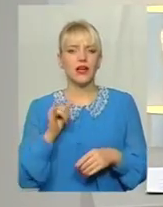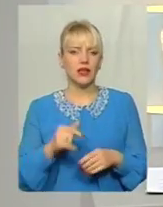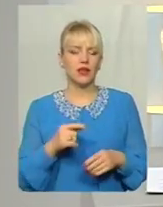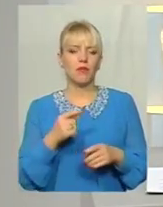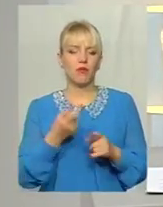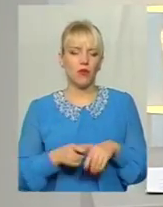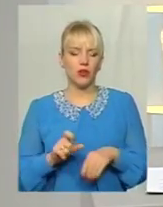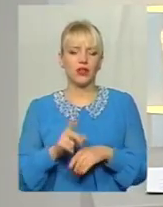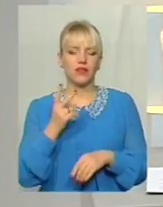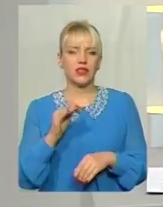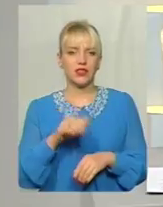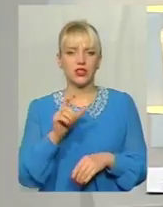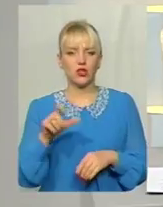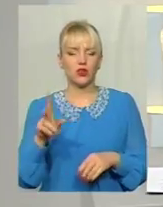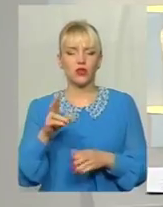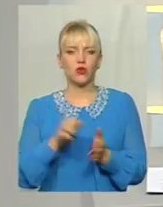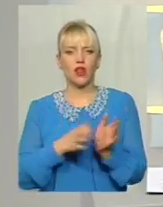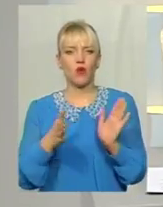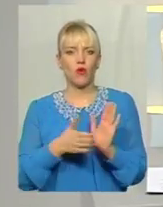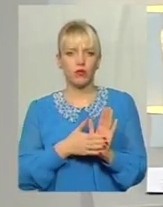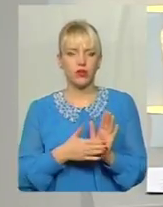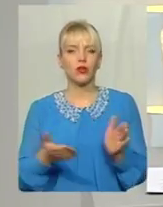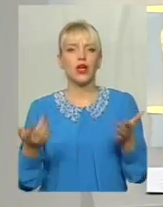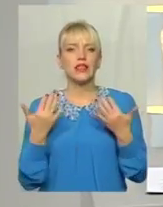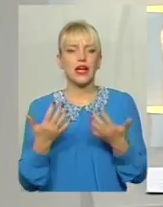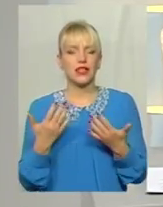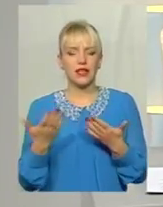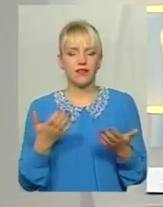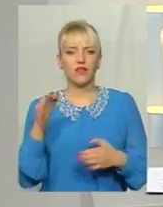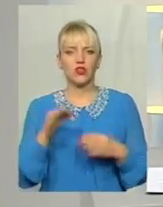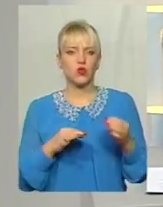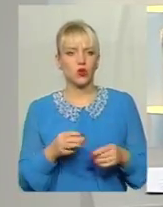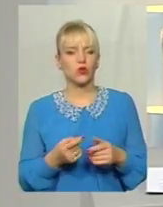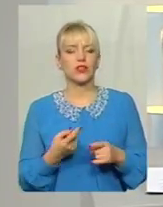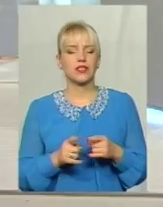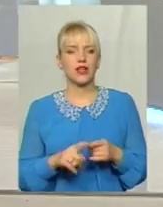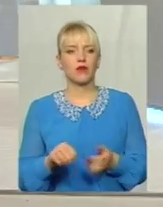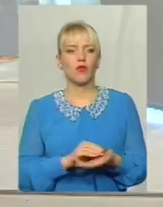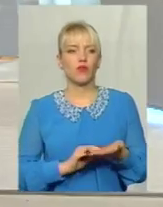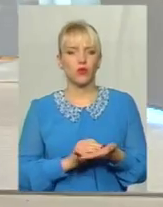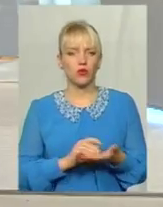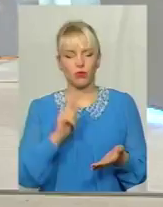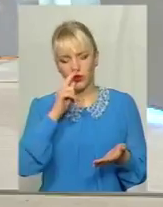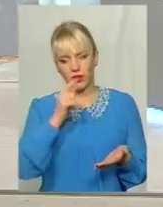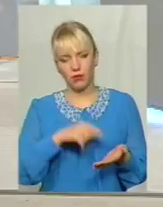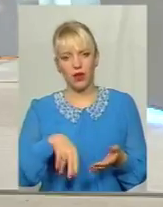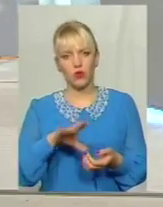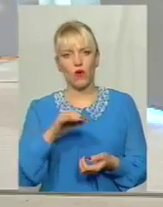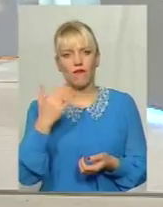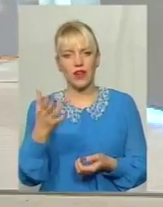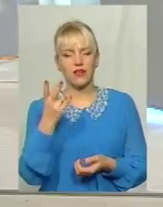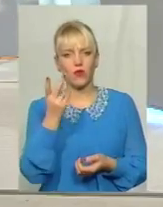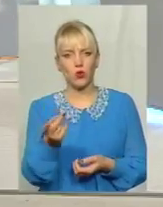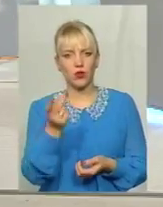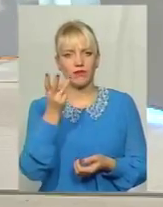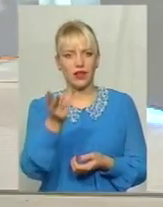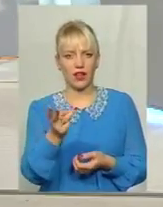тисячі людей, які стоять на обліку Який відсоток з них повторно потрапляють до вас? В друге,